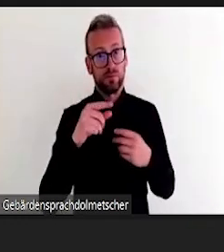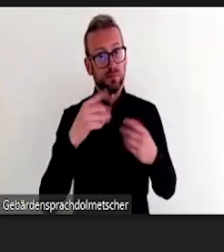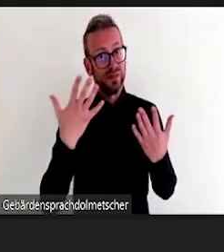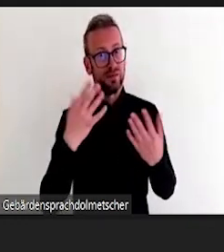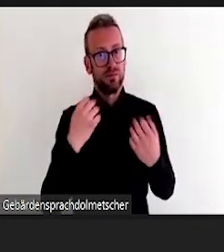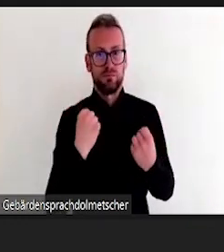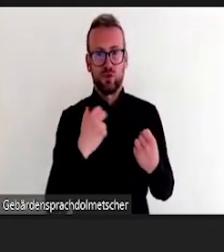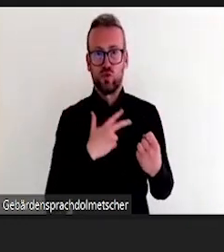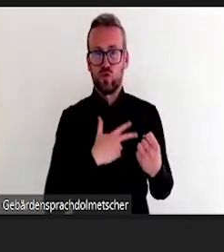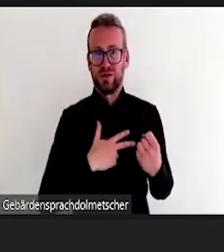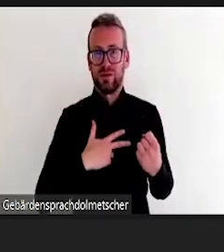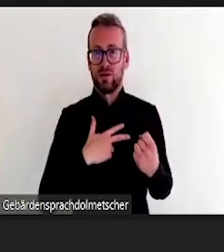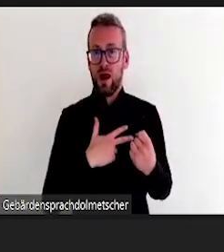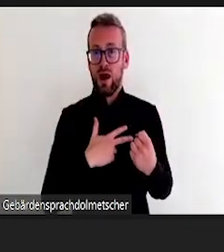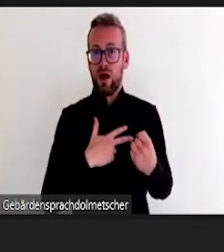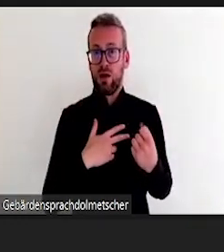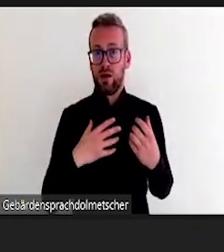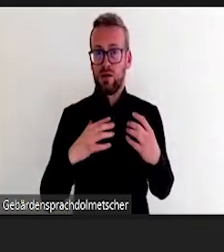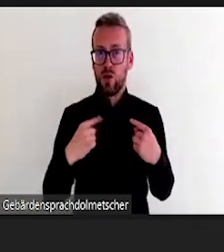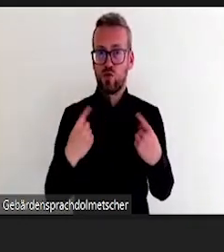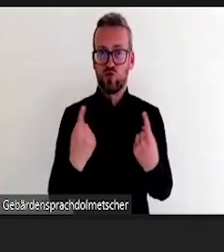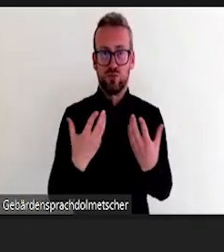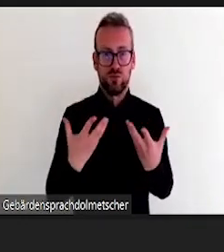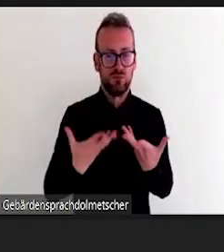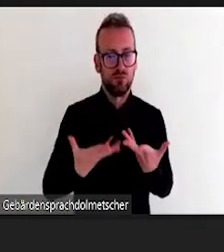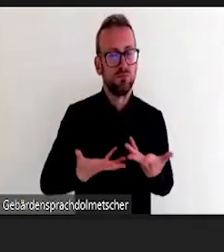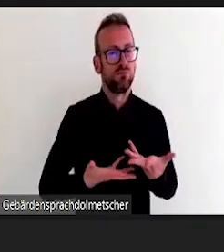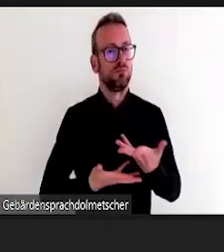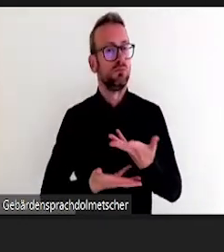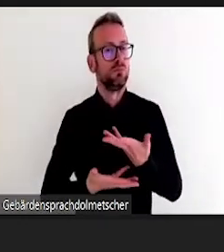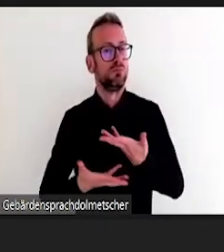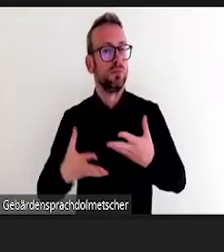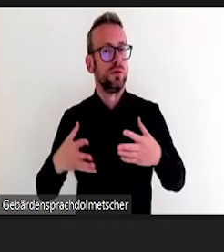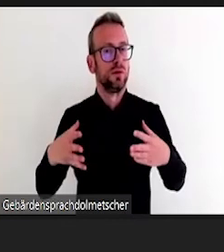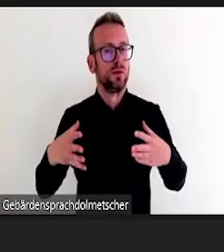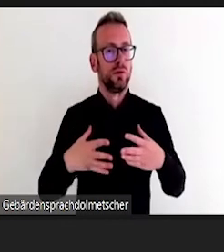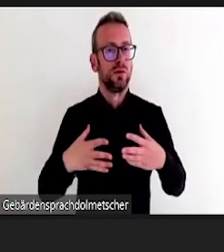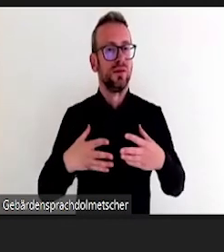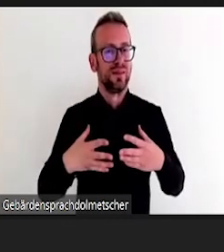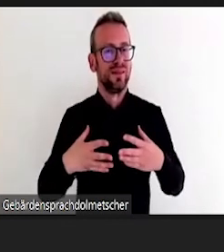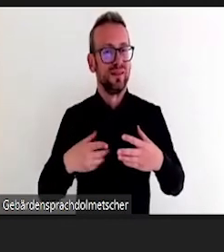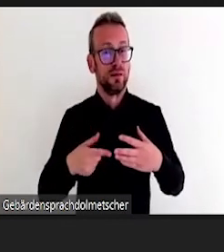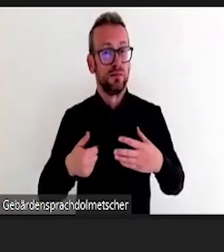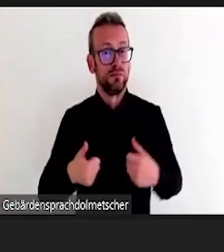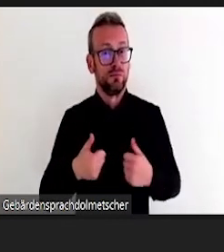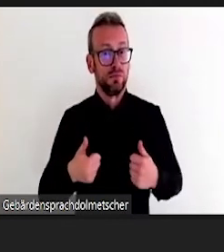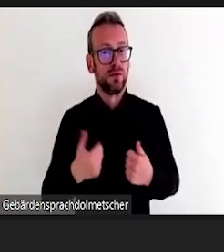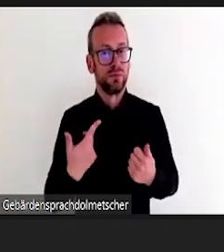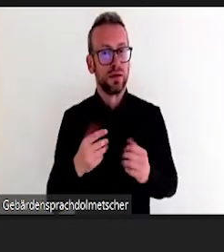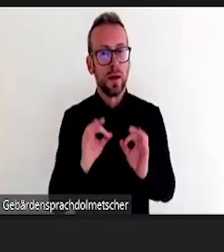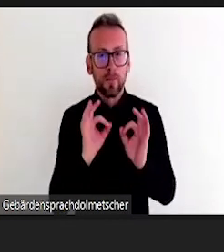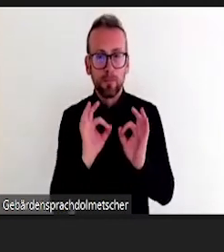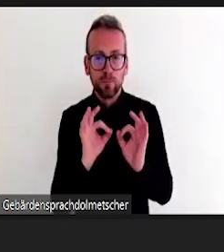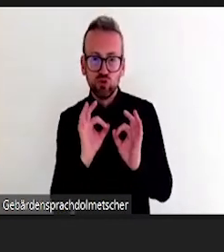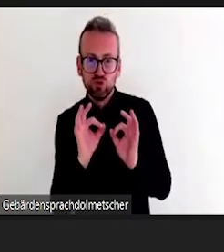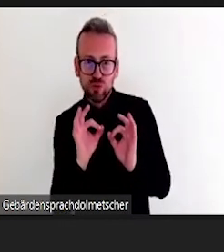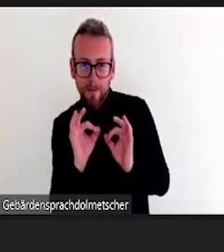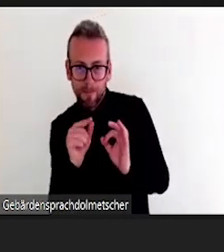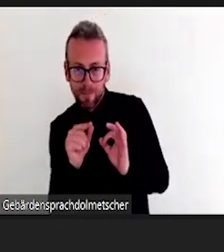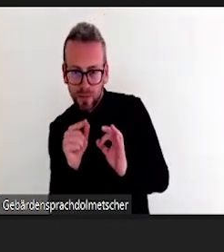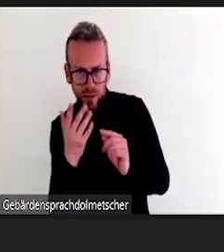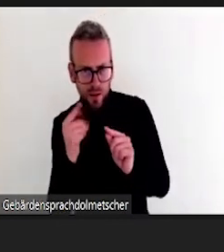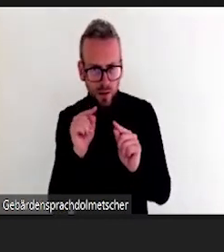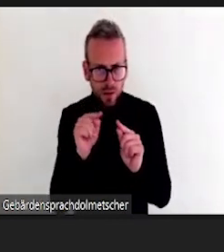dieser Route. Und Actionbound ist so konstruiert, dass man diese Route digital auf dem Handy macht. Das heißt, man hat die App